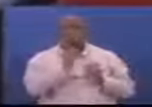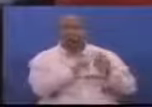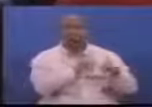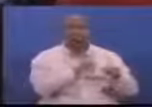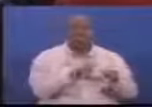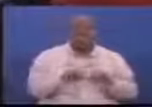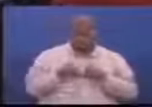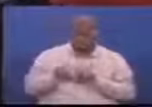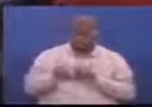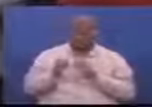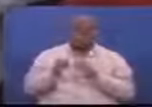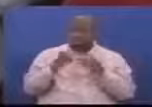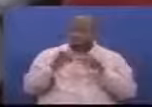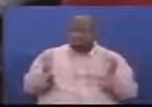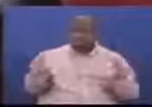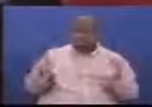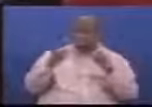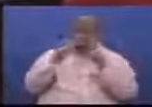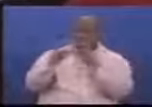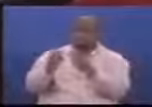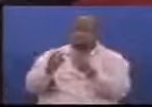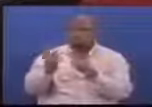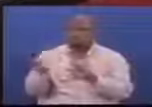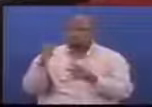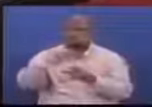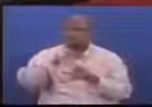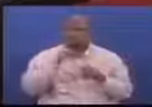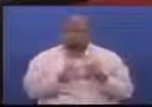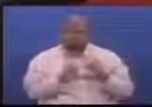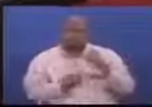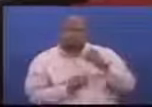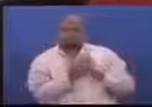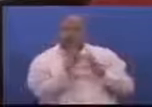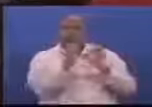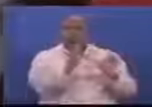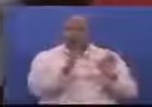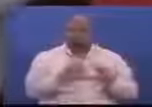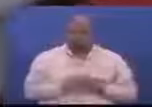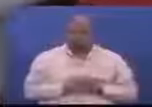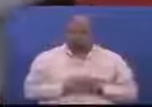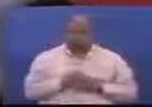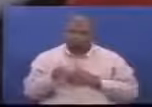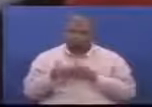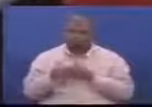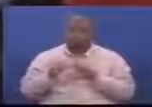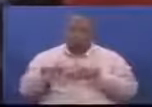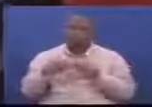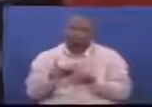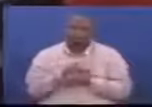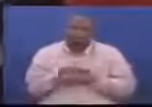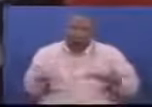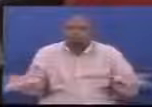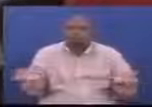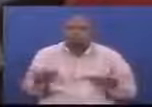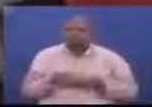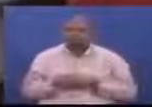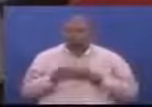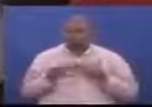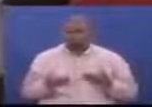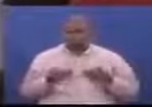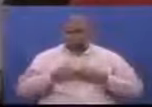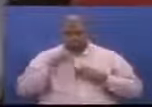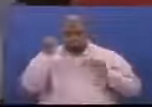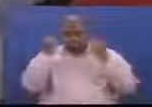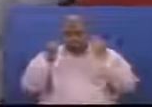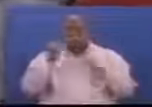kwamba itakua wisely Tutayiona imeleta positive impact Lakini hakuna Sasa mimi